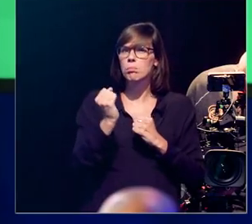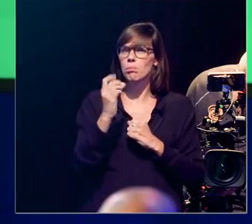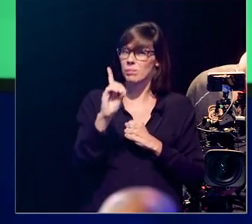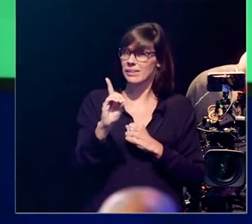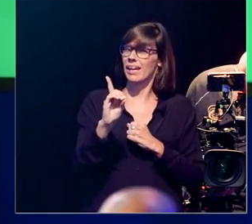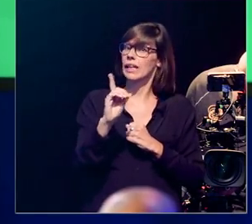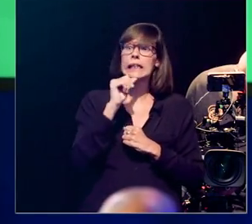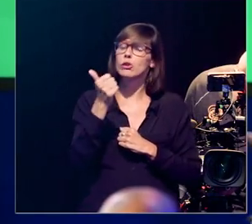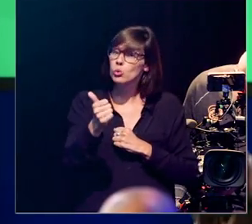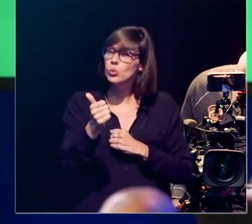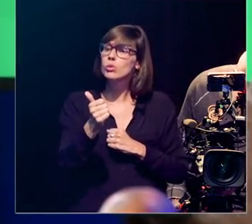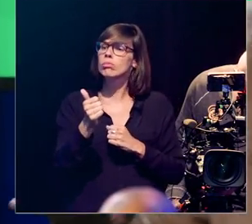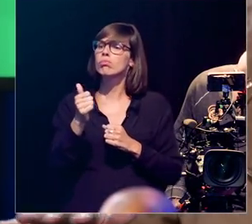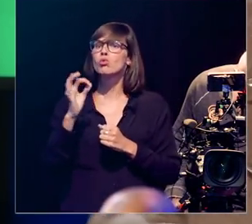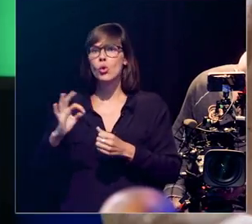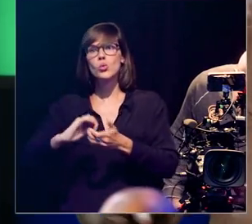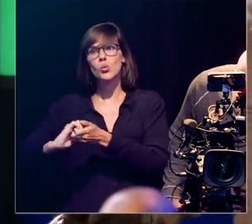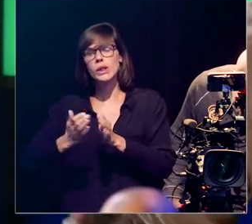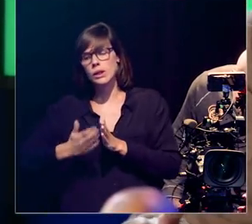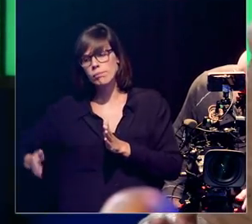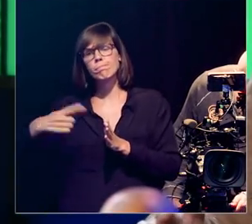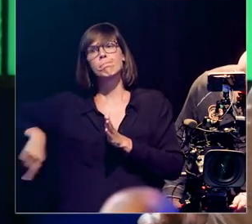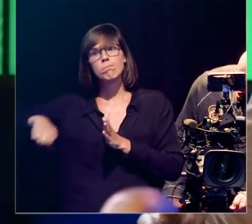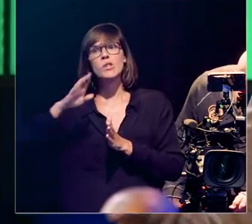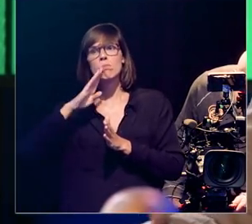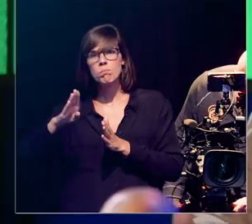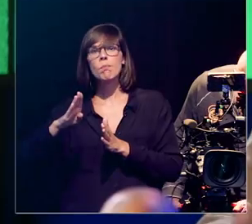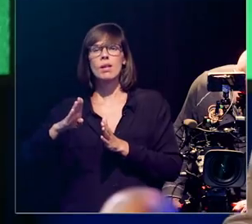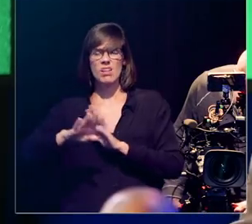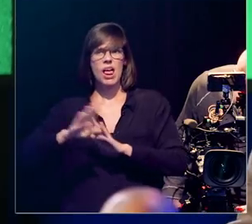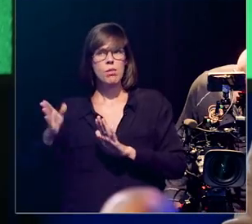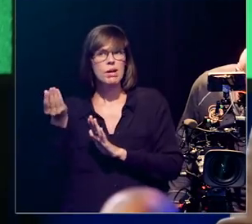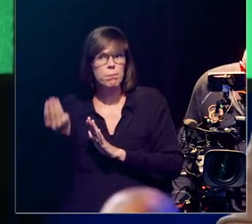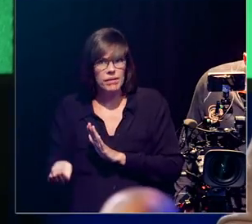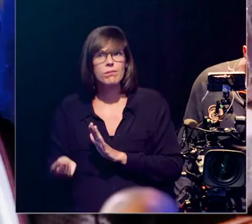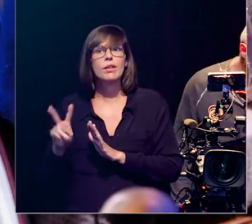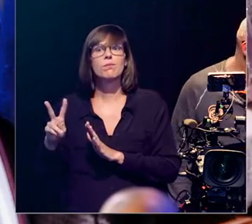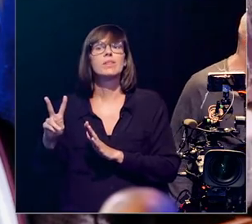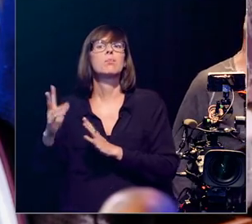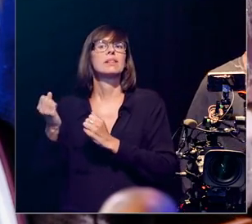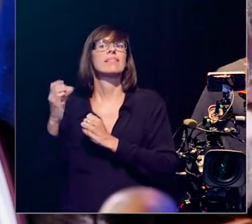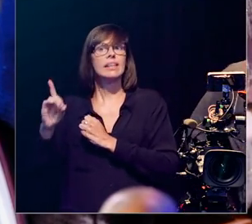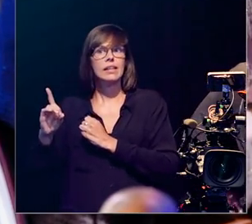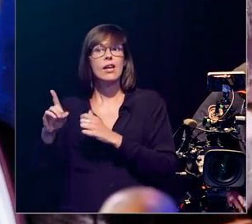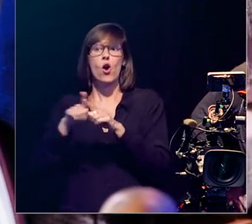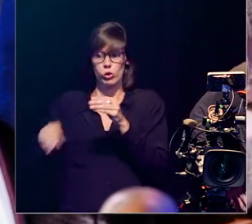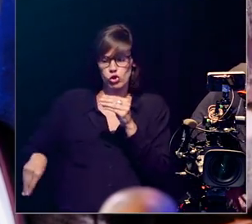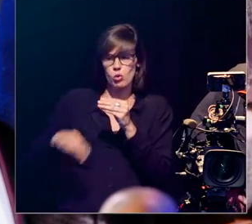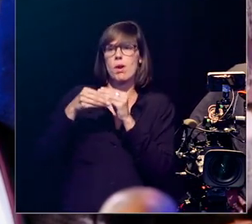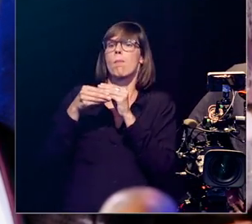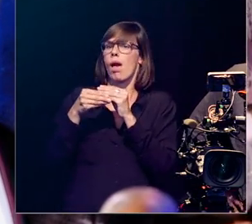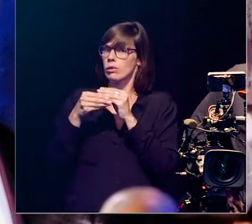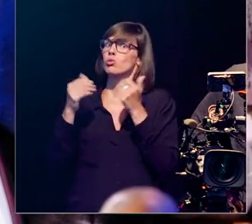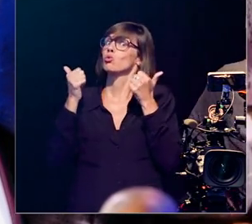en dat we in de winter inderdaad in onze streken met z'n allen vitamine D-deficiënt worden en dat een supplement aan